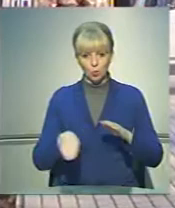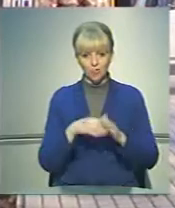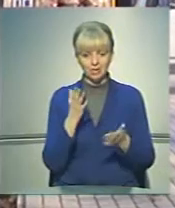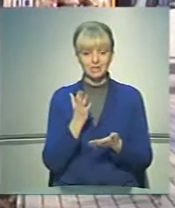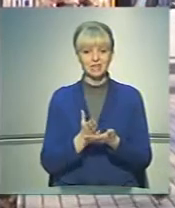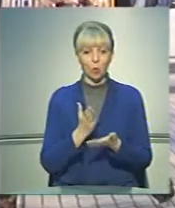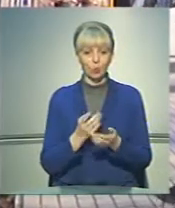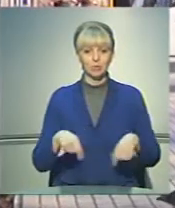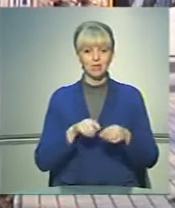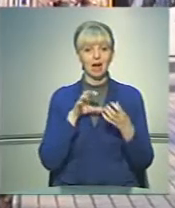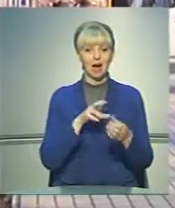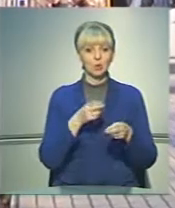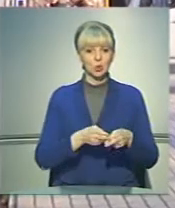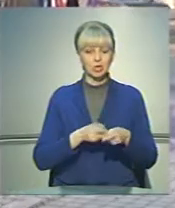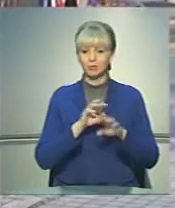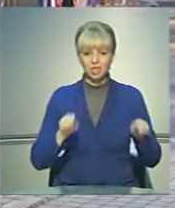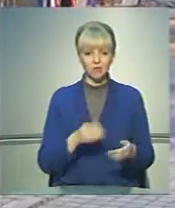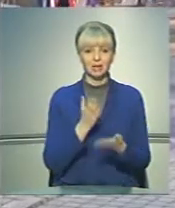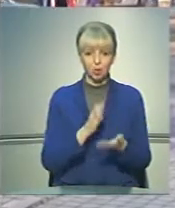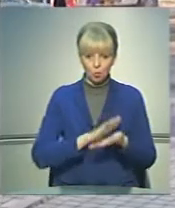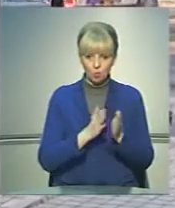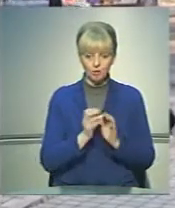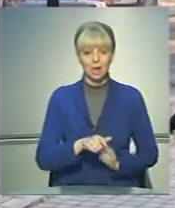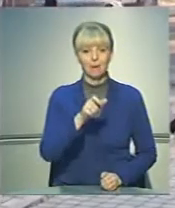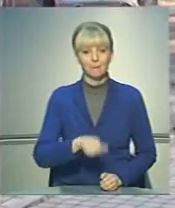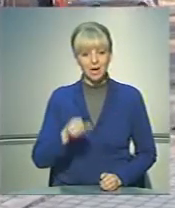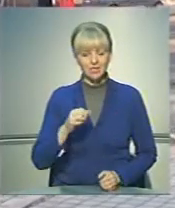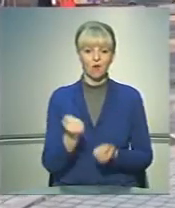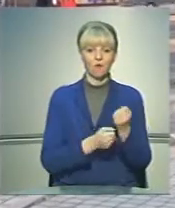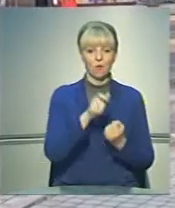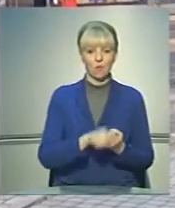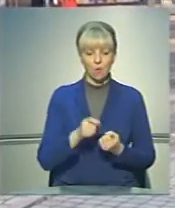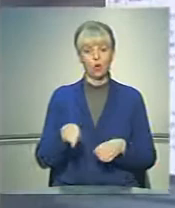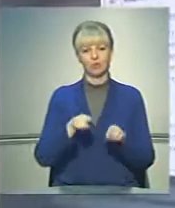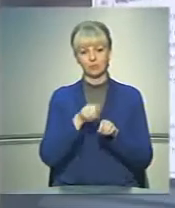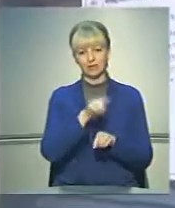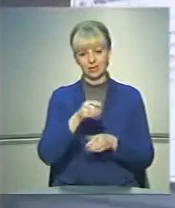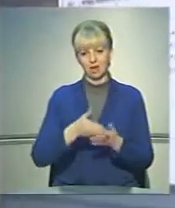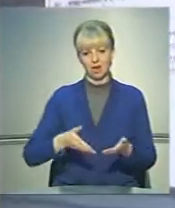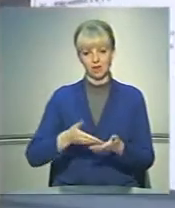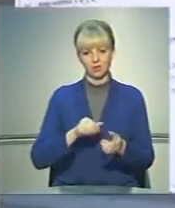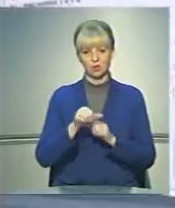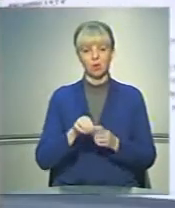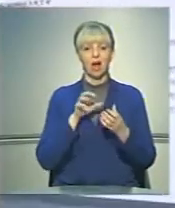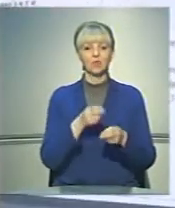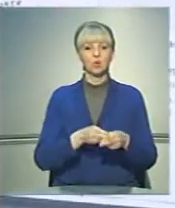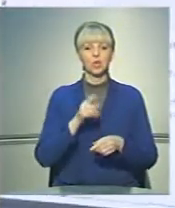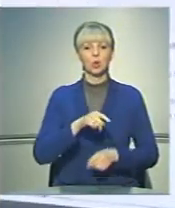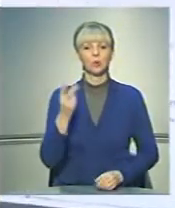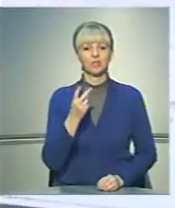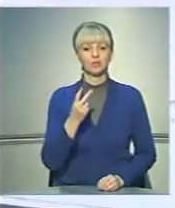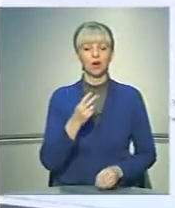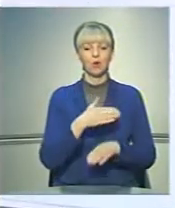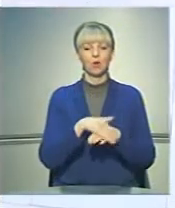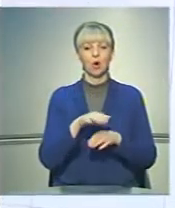якого знаходились ці автостанції, не створив належних умов для пасажирів та водіїв, їх таки ліквідують. Зокрема, автостанцію номер два з